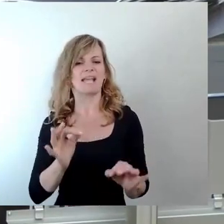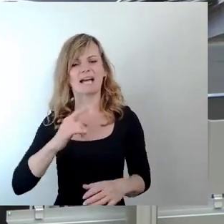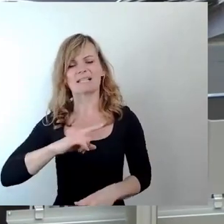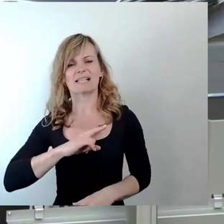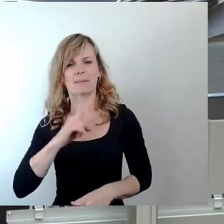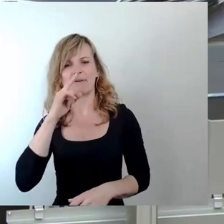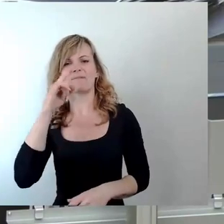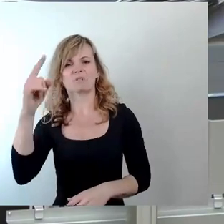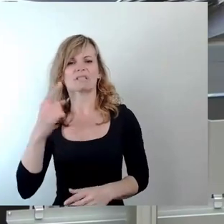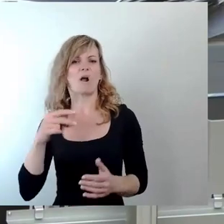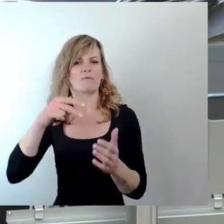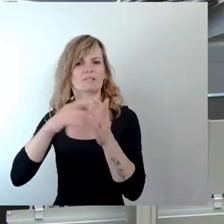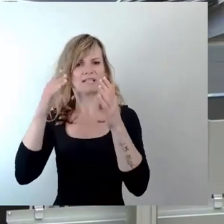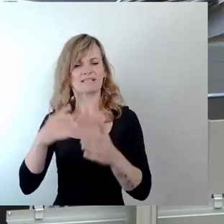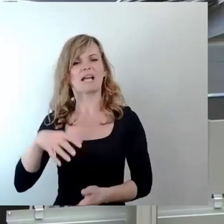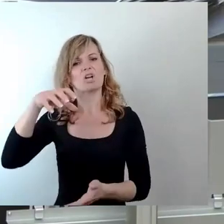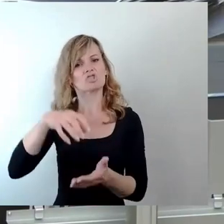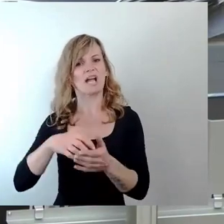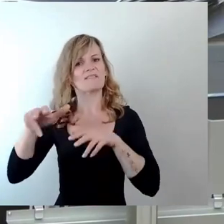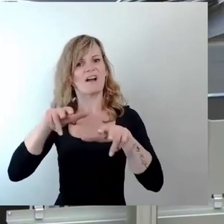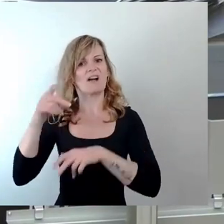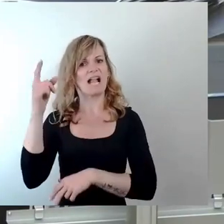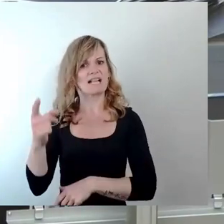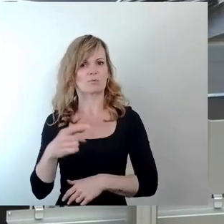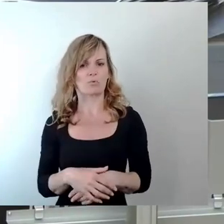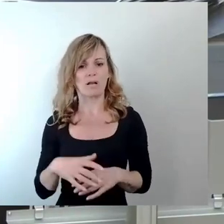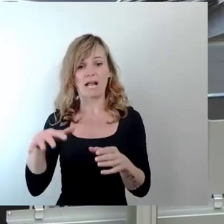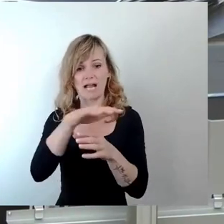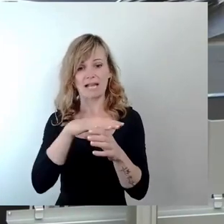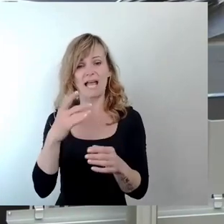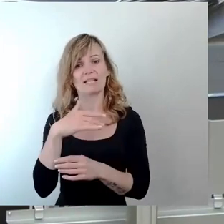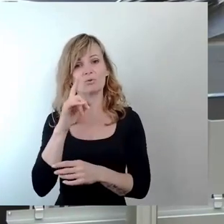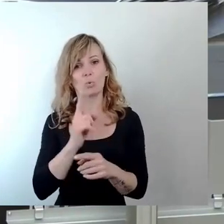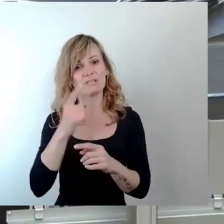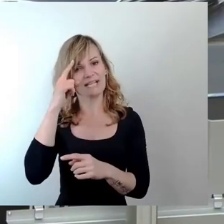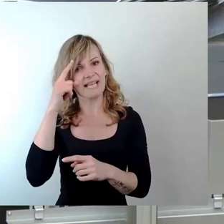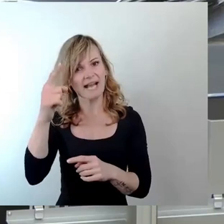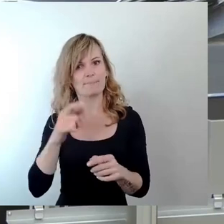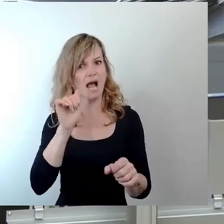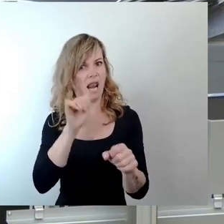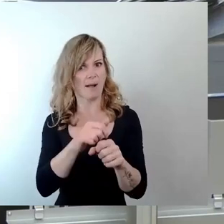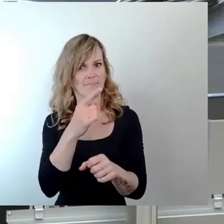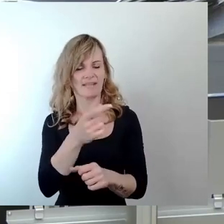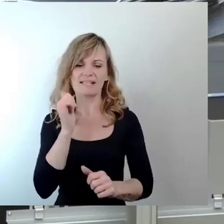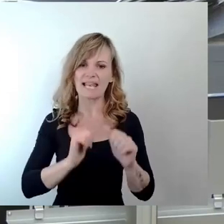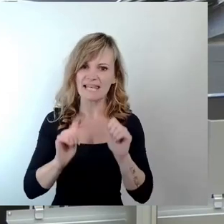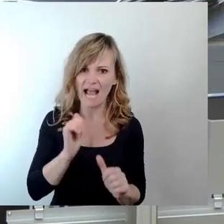Vertreters der Stadtverwaltung, des Landesdenkmalamtes, leider, ich muss es wieder sagen und der SEB.